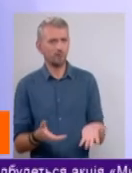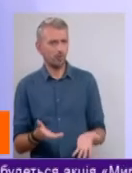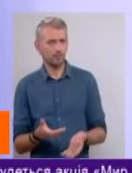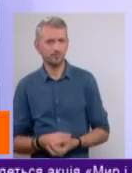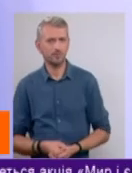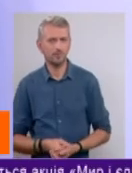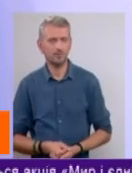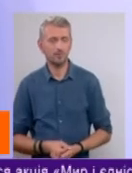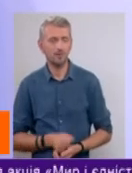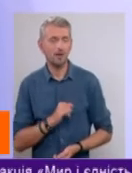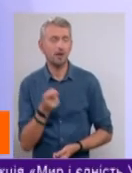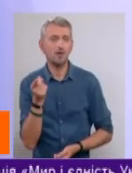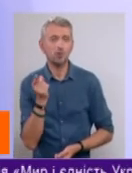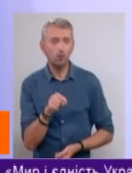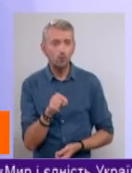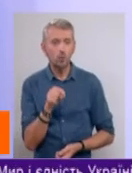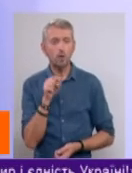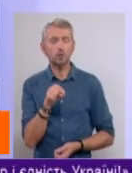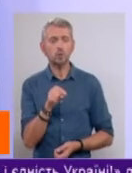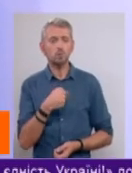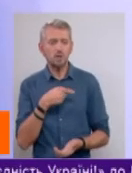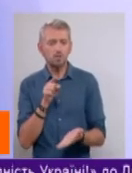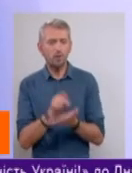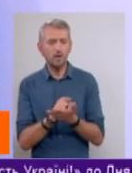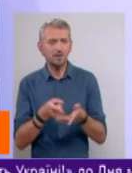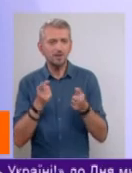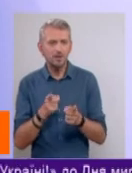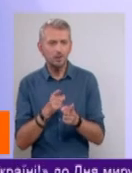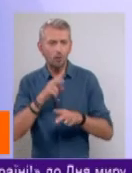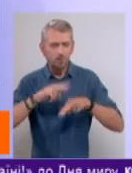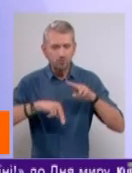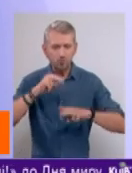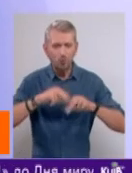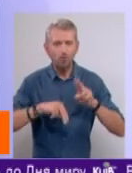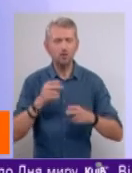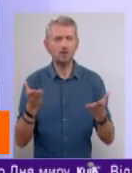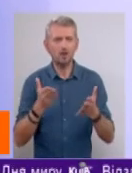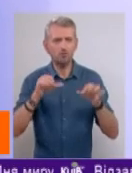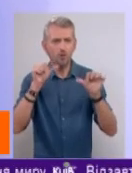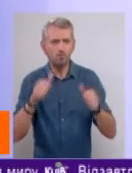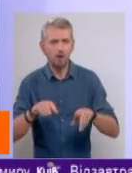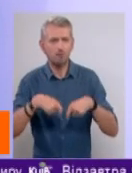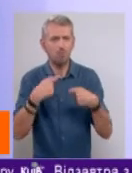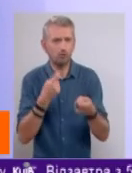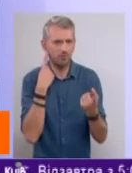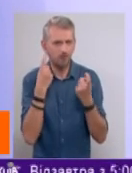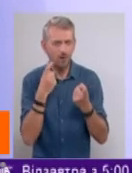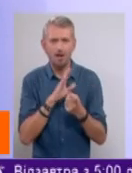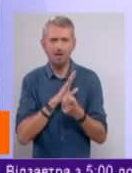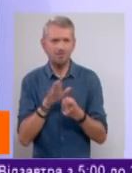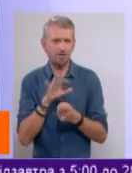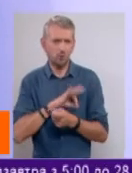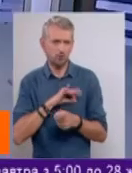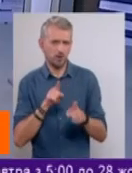І тому тут ми повинні дійсно вбудовувати формати подачі і не спокулювати на такій